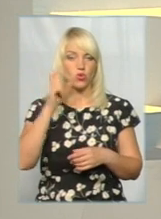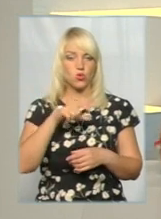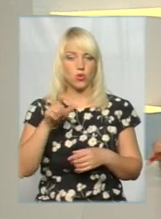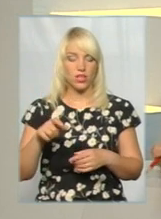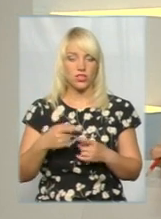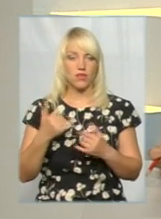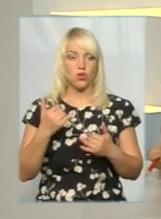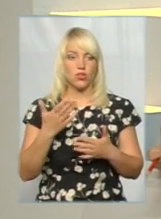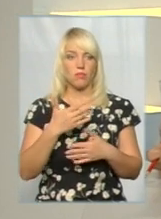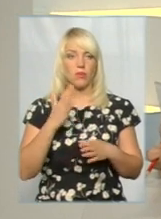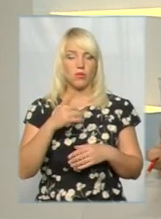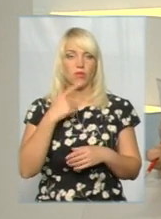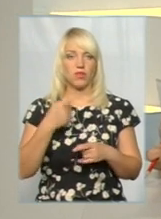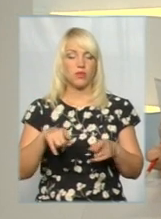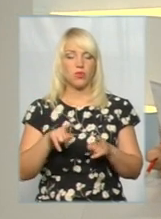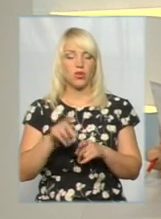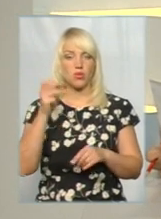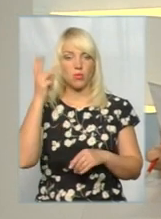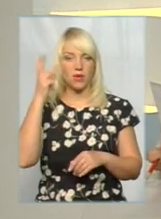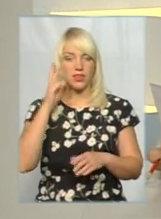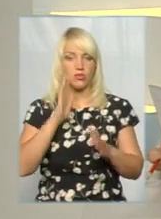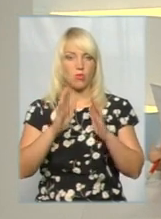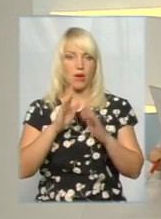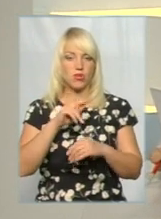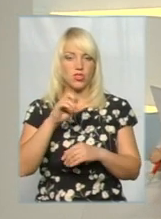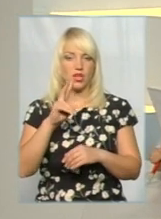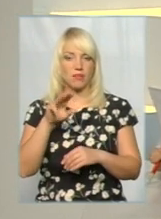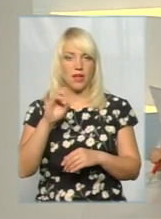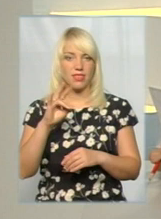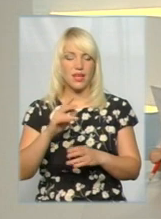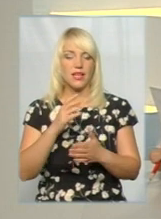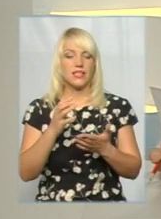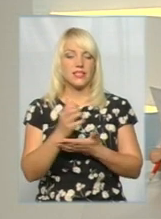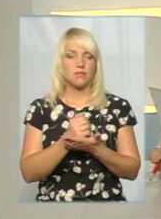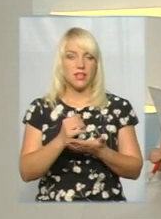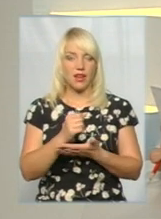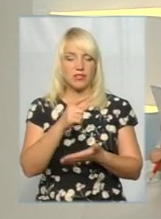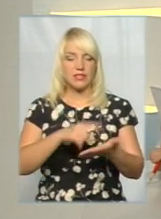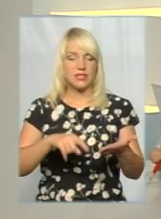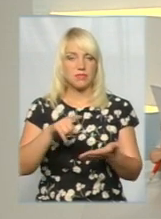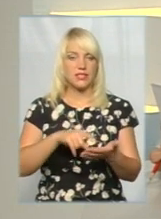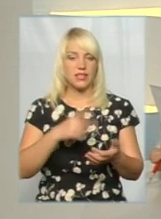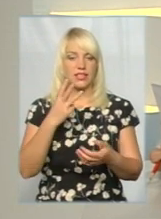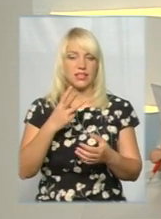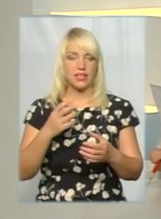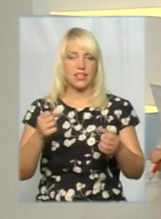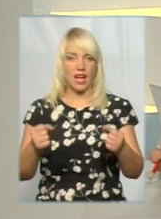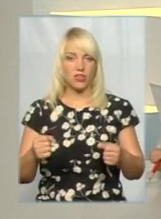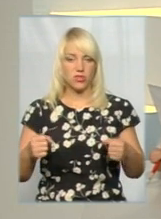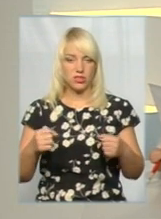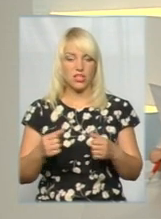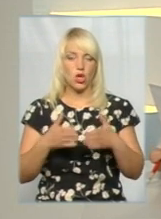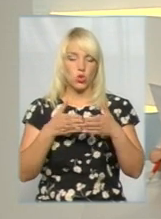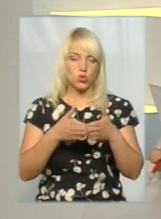говоритимемо сьогодні про таке. У Хмельницькому парку ім. Чекмане збираються списати три атракціони – автобус, тирчовники і